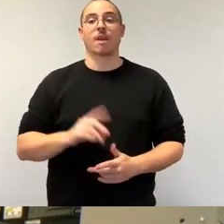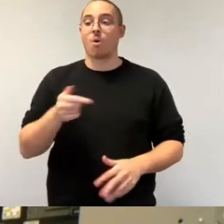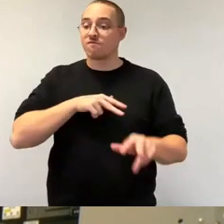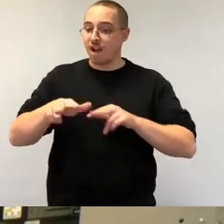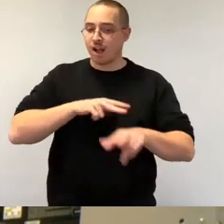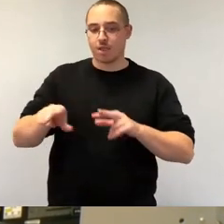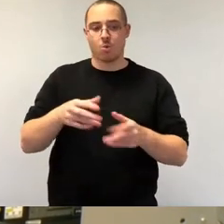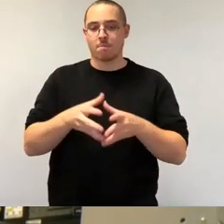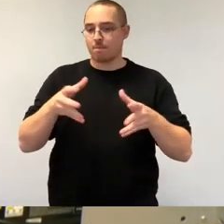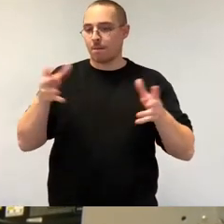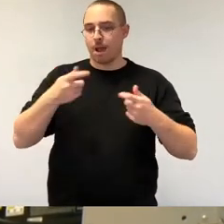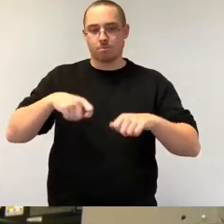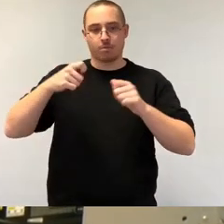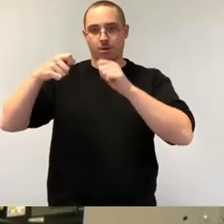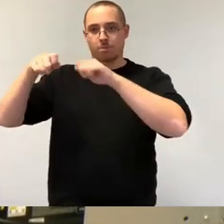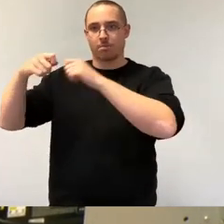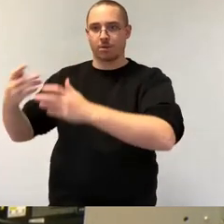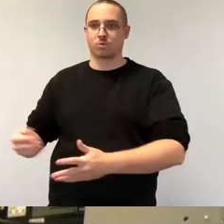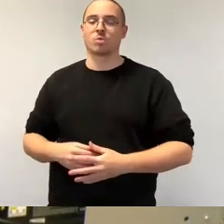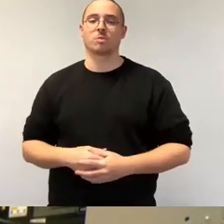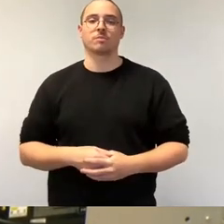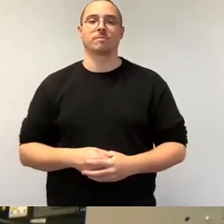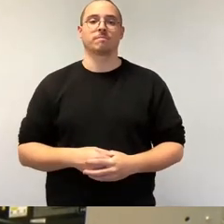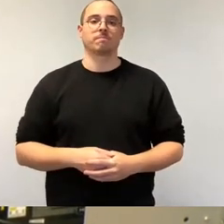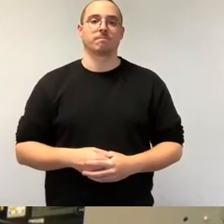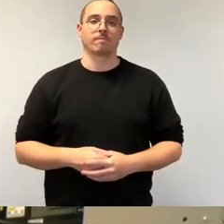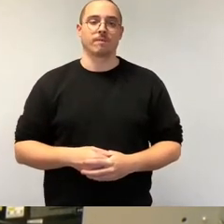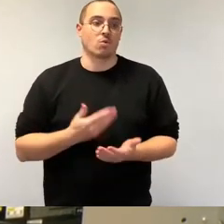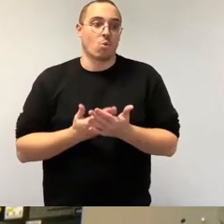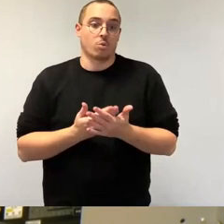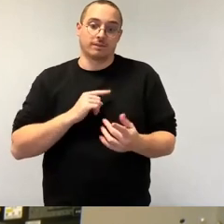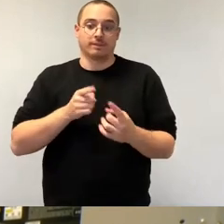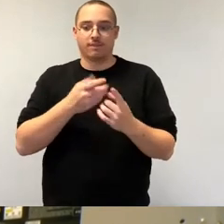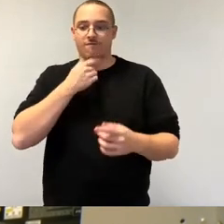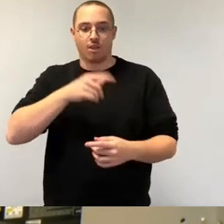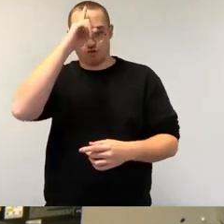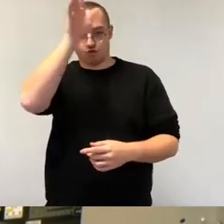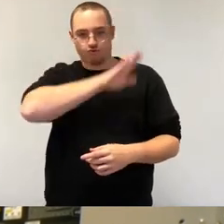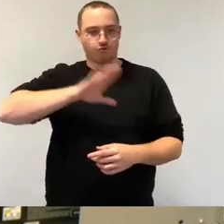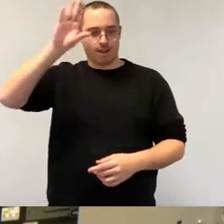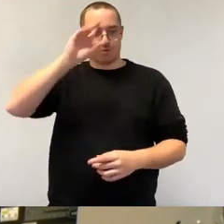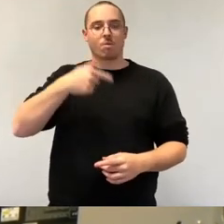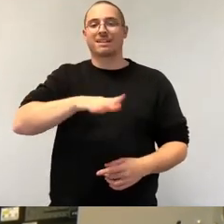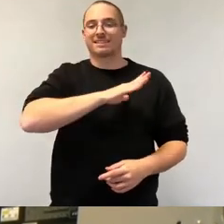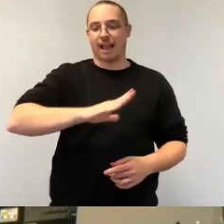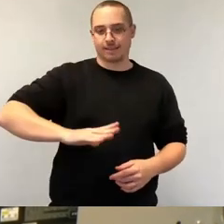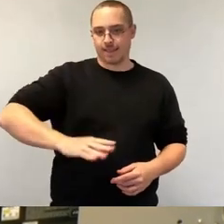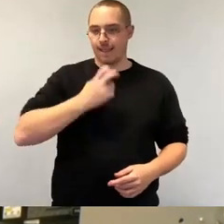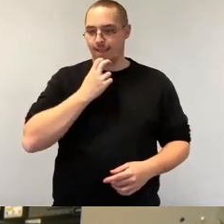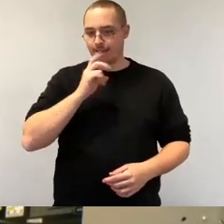Deutschlandgeschwindigkeit der Sachsenenergie mithalten zu können und nicht zuletzt die Vorfinanzierung der genannten Aufgaben zu diskutieren.